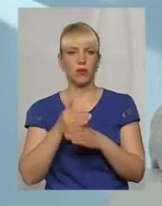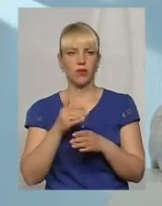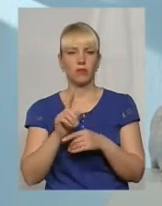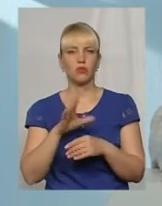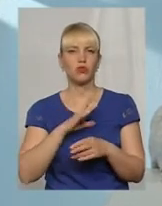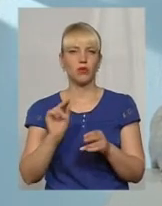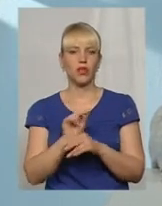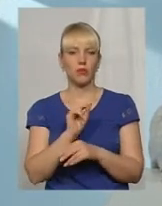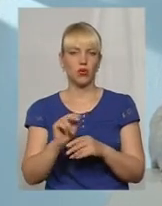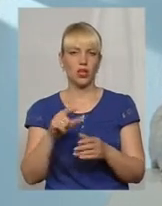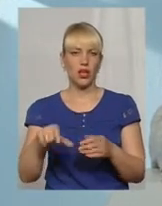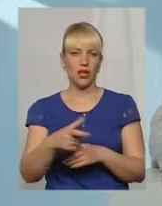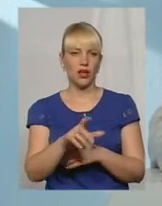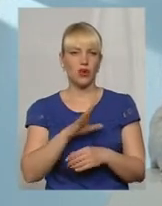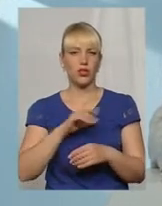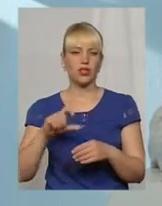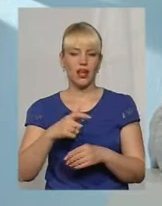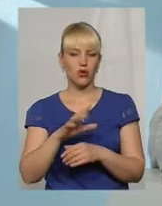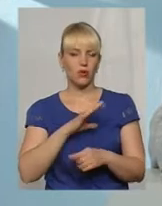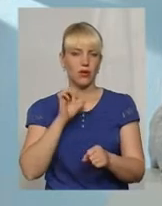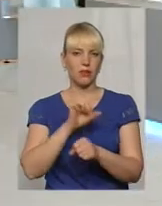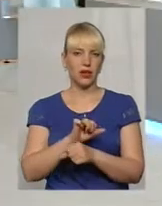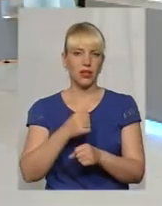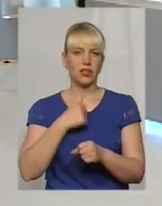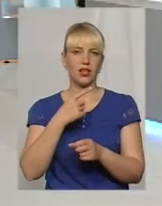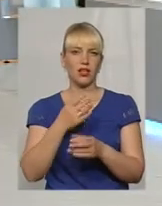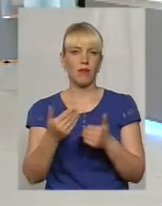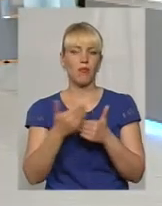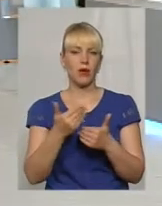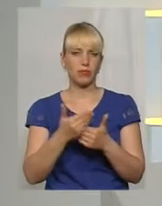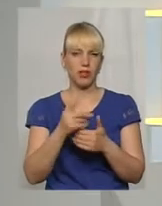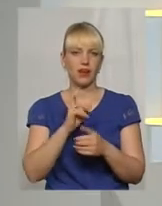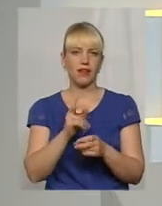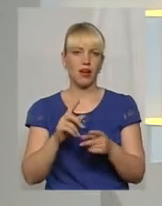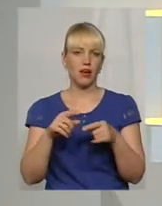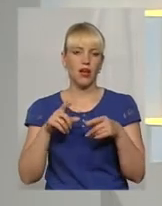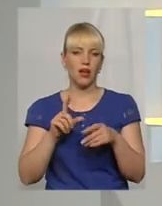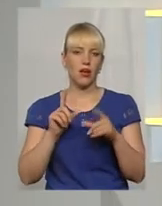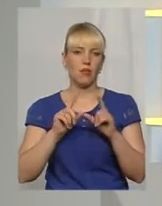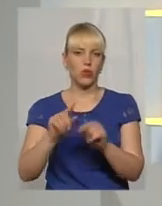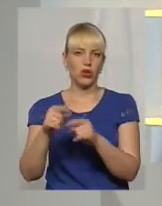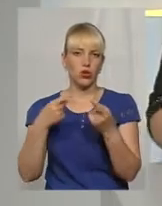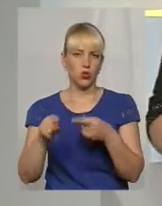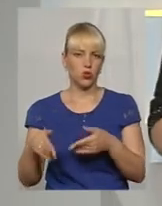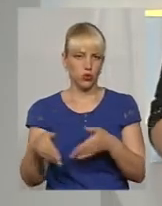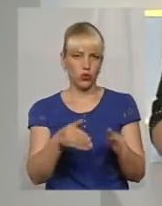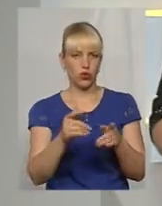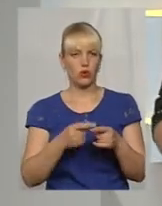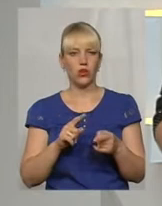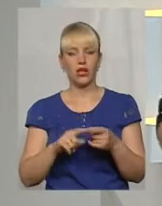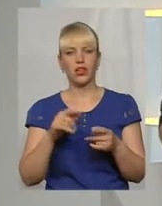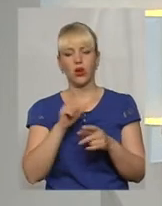ремонт дорог, дороги були перекриті, нам об'яснили, допомогли, як виїхати. Чудово, а я думаю, що це також для наших людей буде